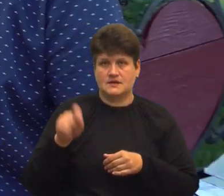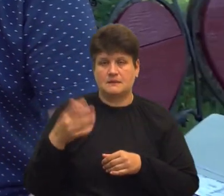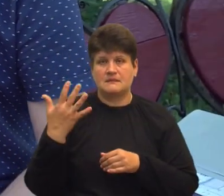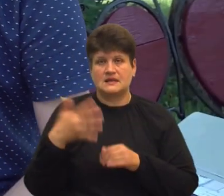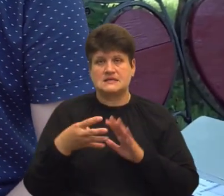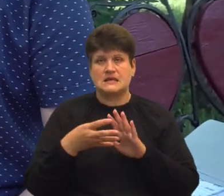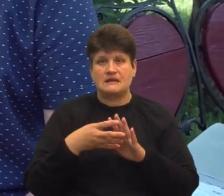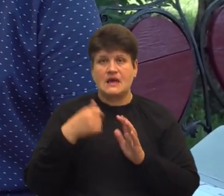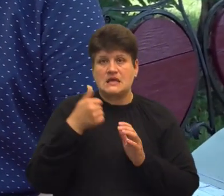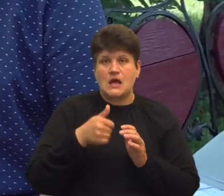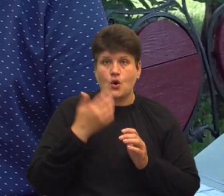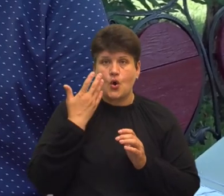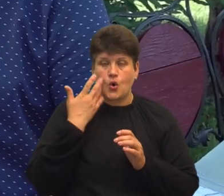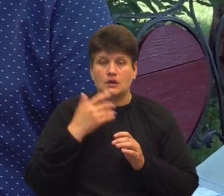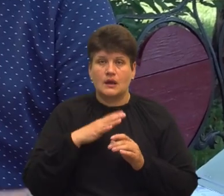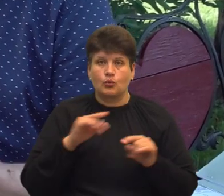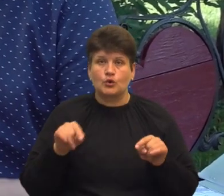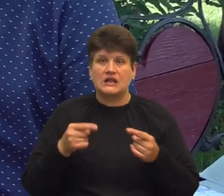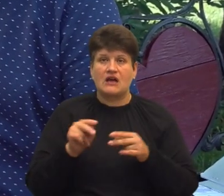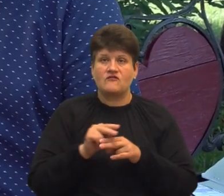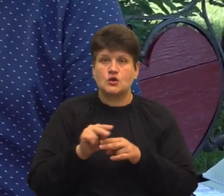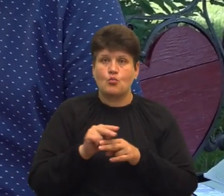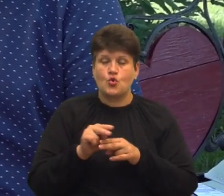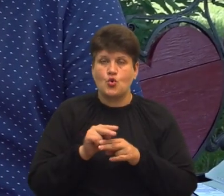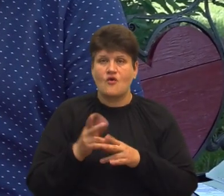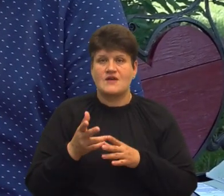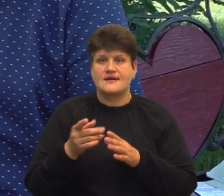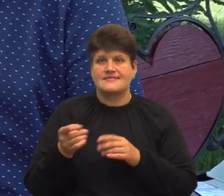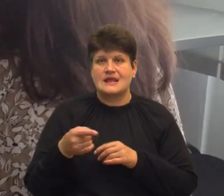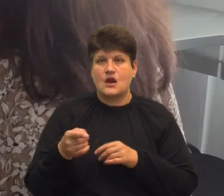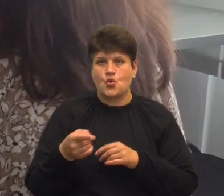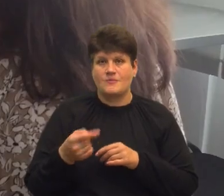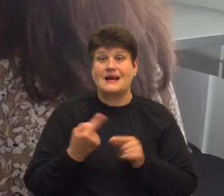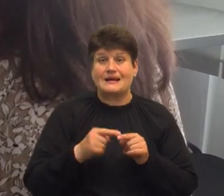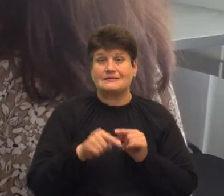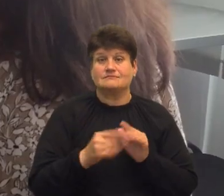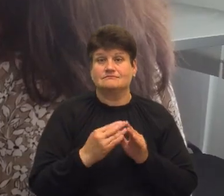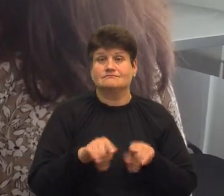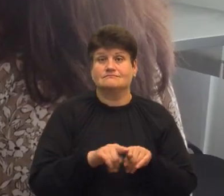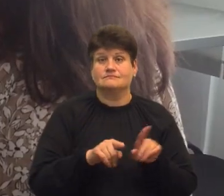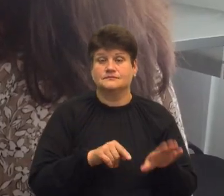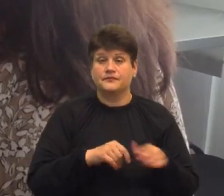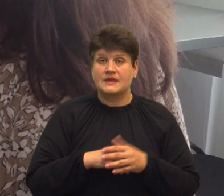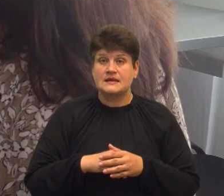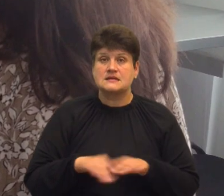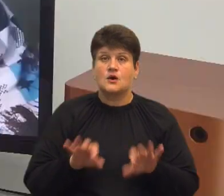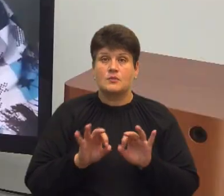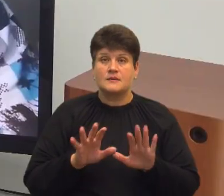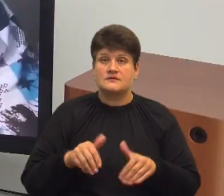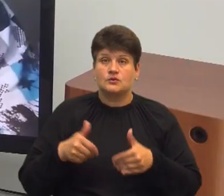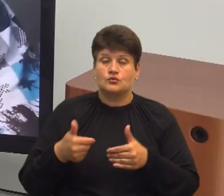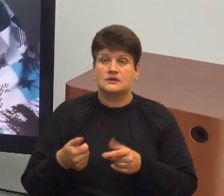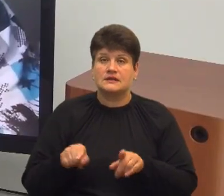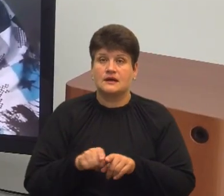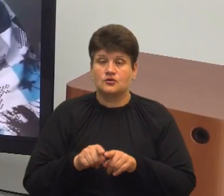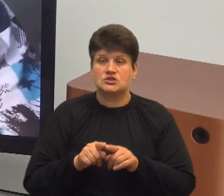роки, коли вже була відбудова Тернополя і відповідно цієї будівлі За коментарем з цього приводу ми звернулися також до